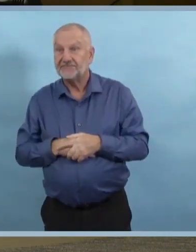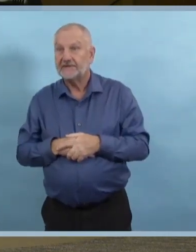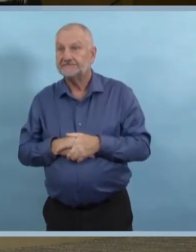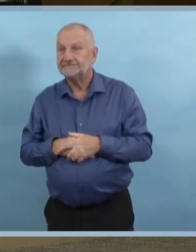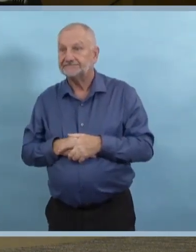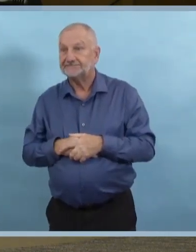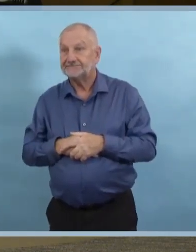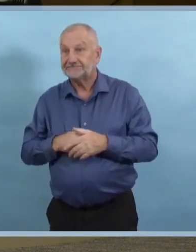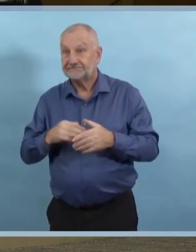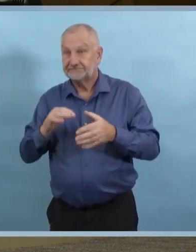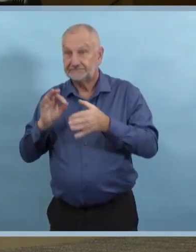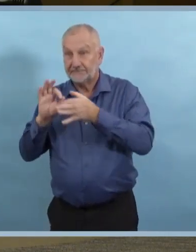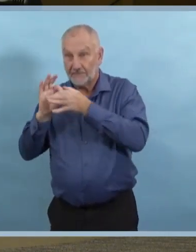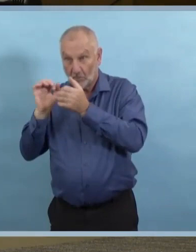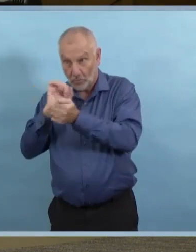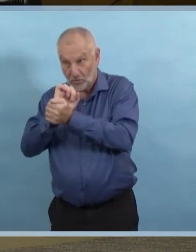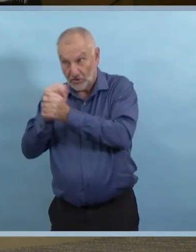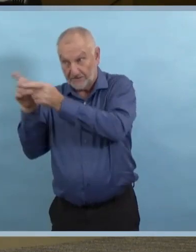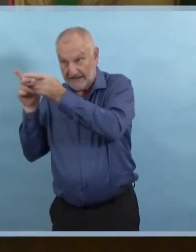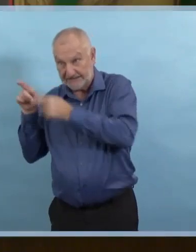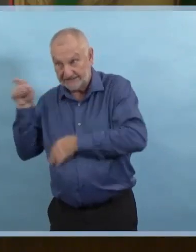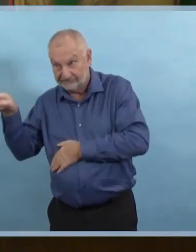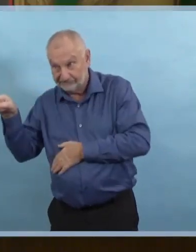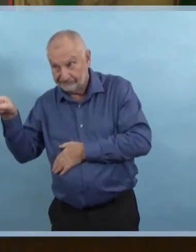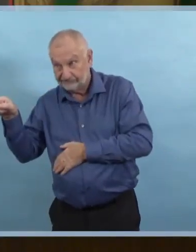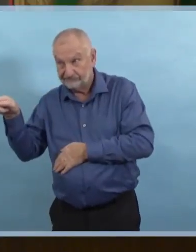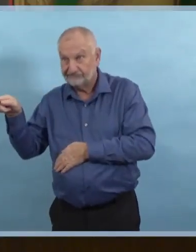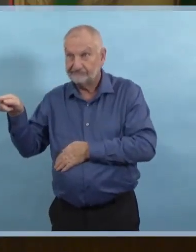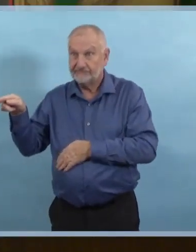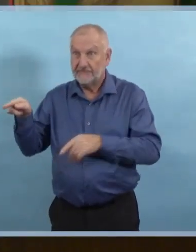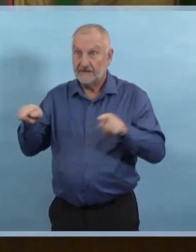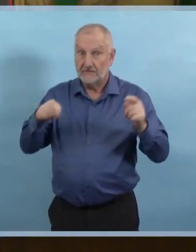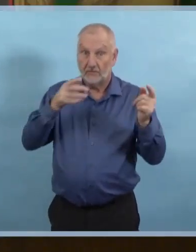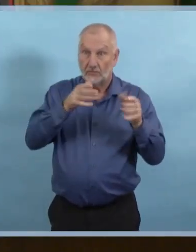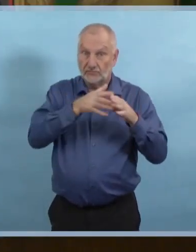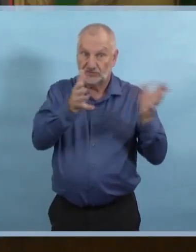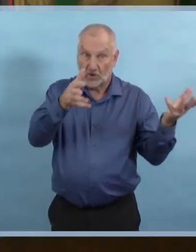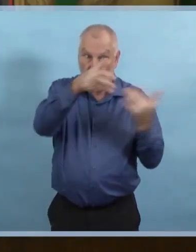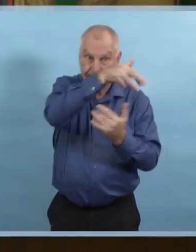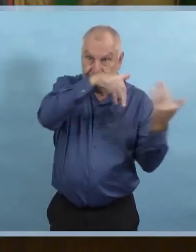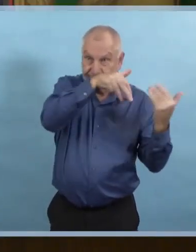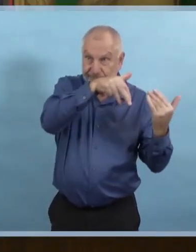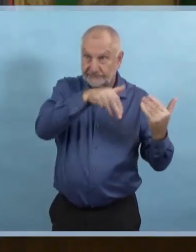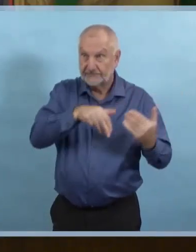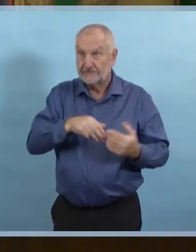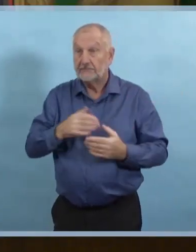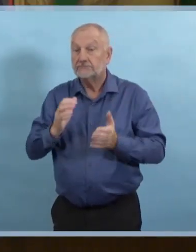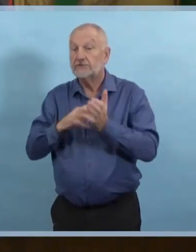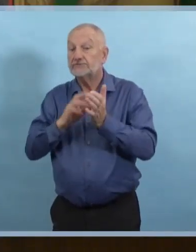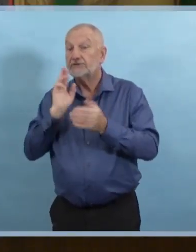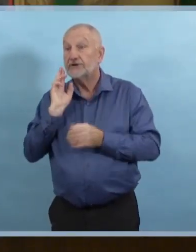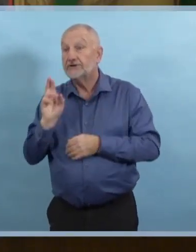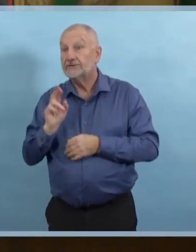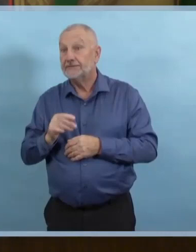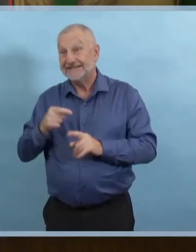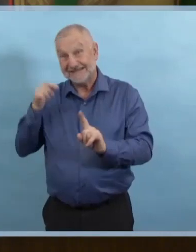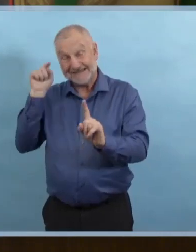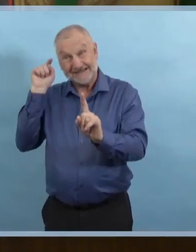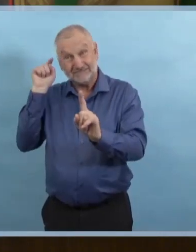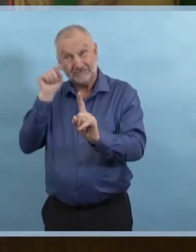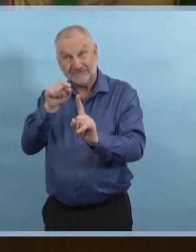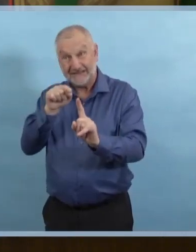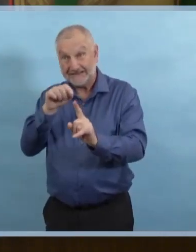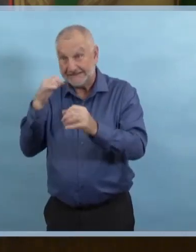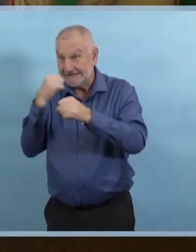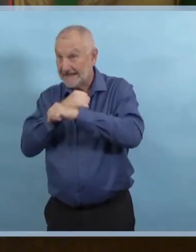travail? Je n'ai pas de renseignements précis là-dessus, mais pour avoir un peu de perspective, les